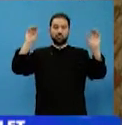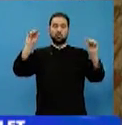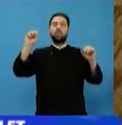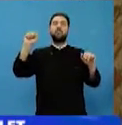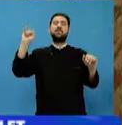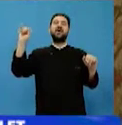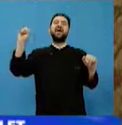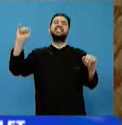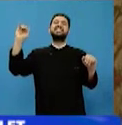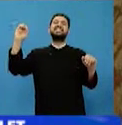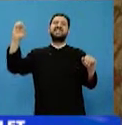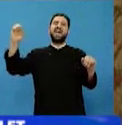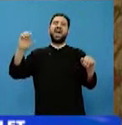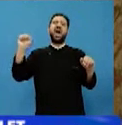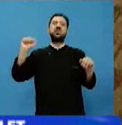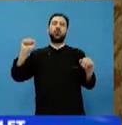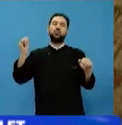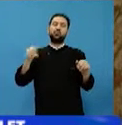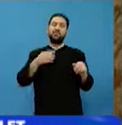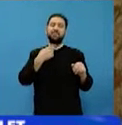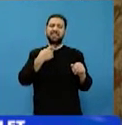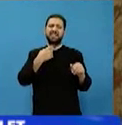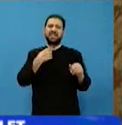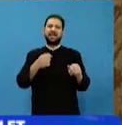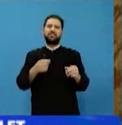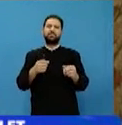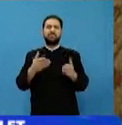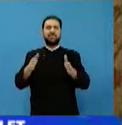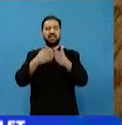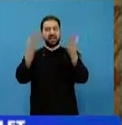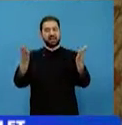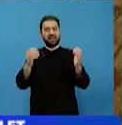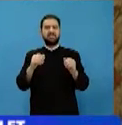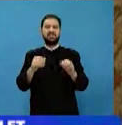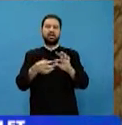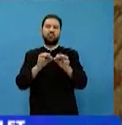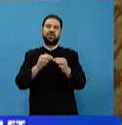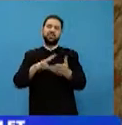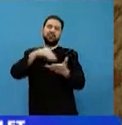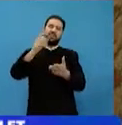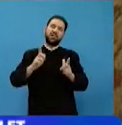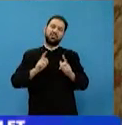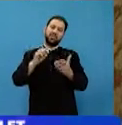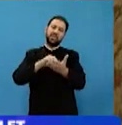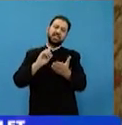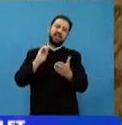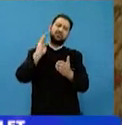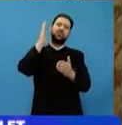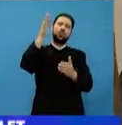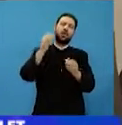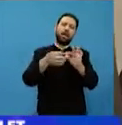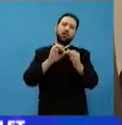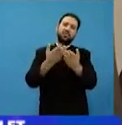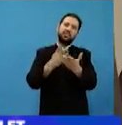seria de cărți de scriere apărută sub titlul de cuvinte duhovnicești și vă aștept și data viitoare la cuvânt pentru